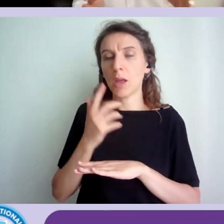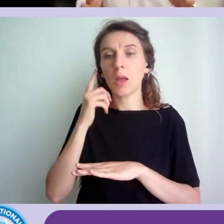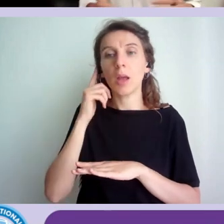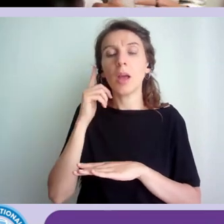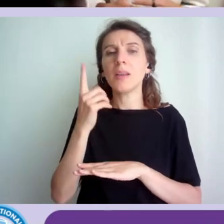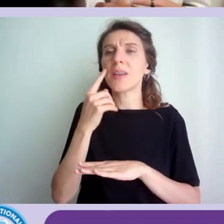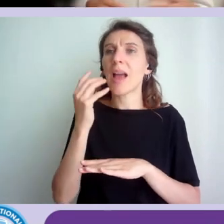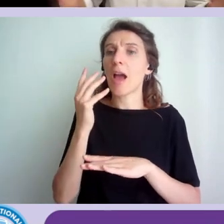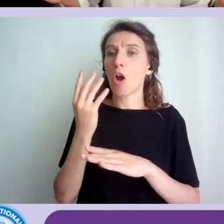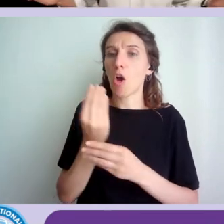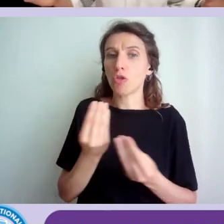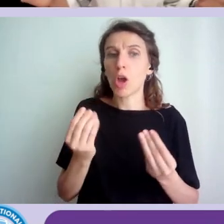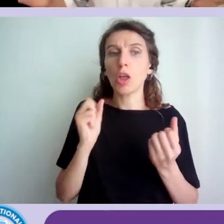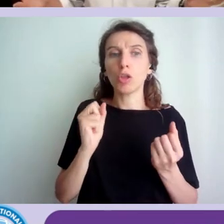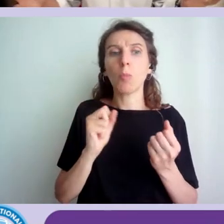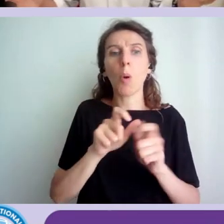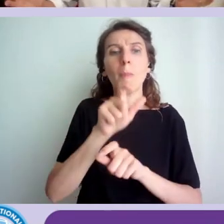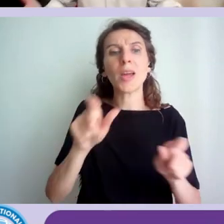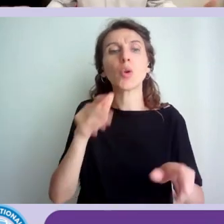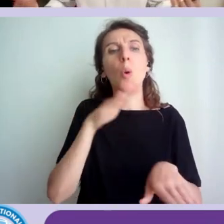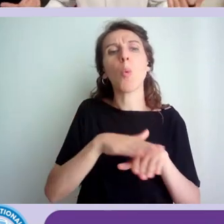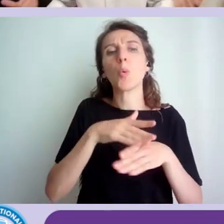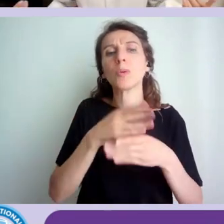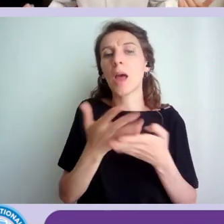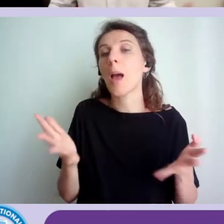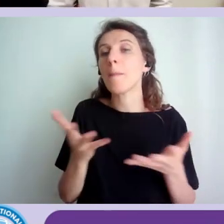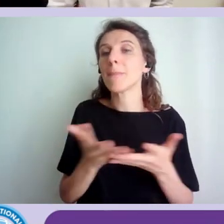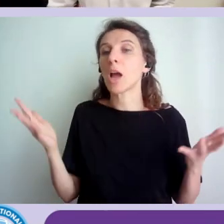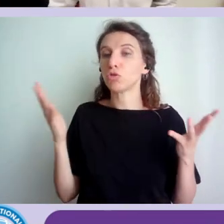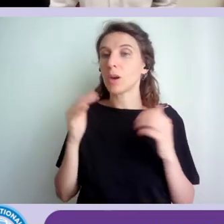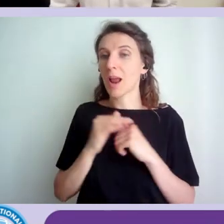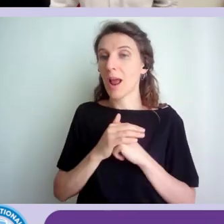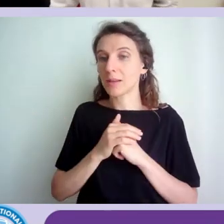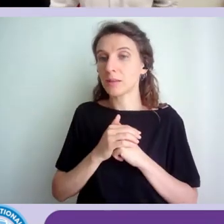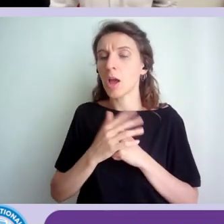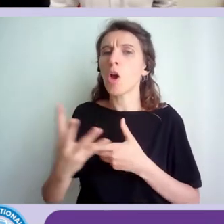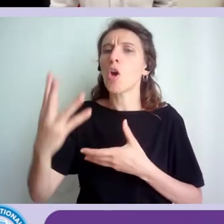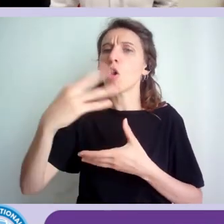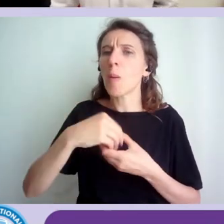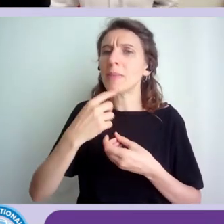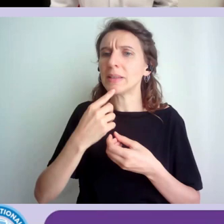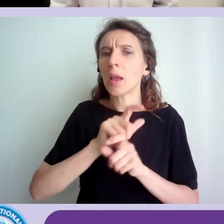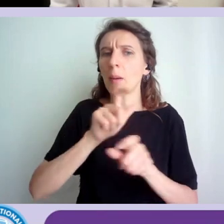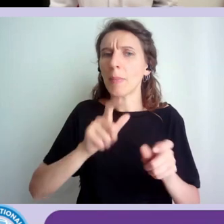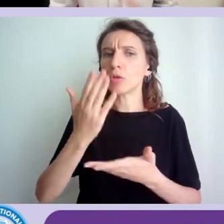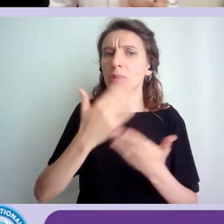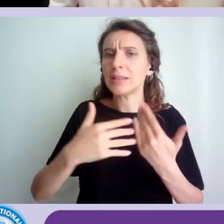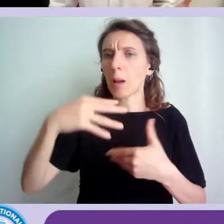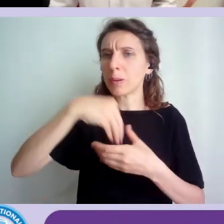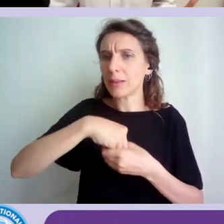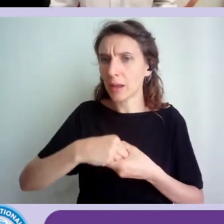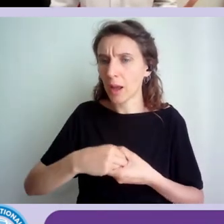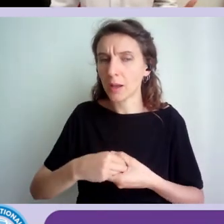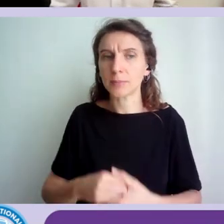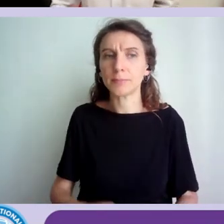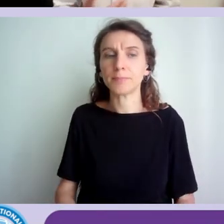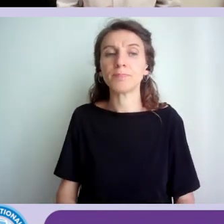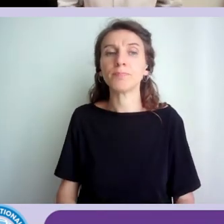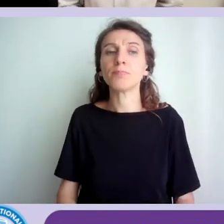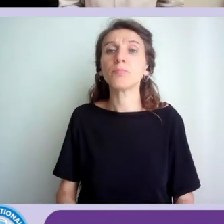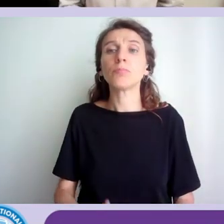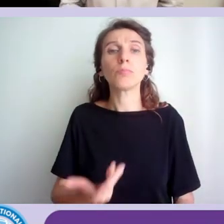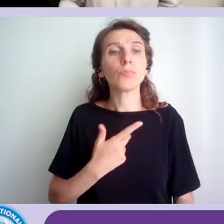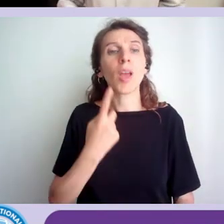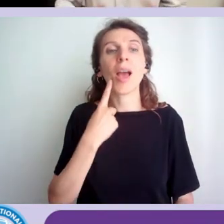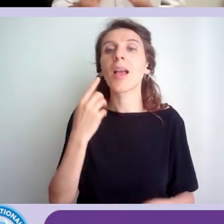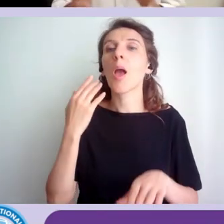'oggetto possa essere usato dal più ampio range di persone possibili, comprese le persone con disabilità. Ma poi abbiamo anche l